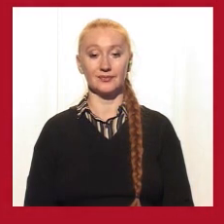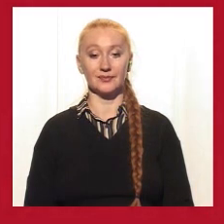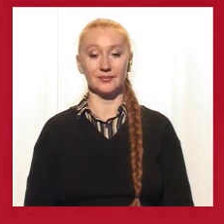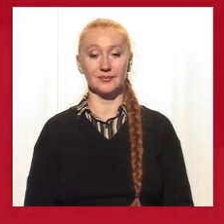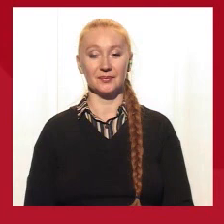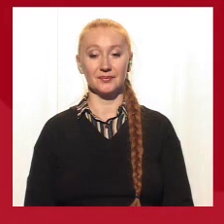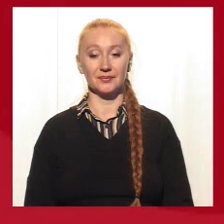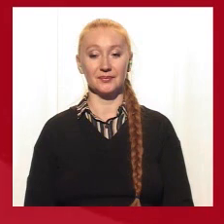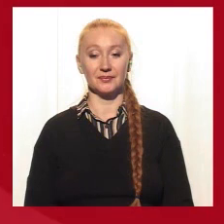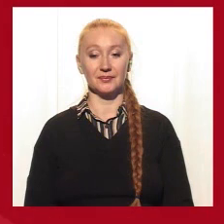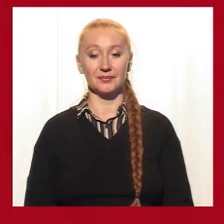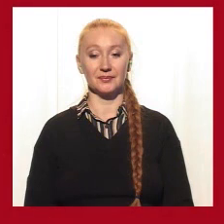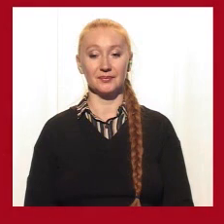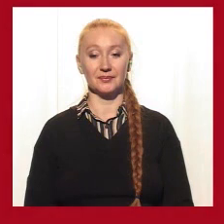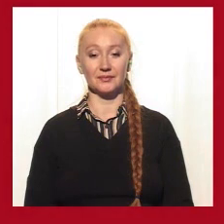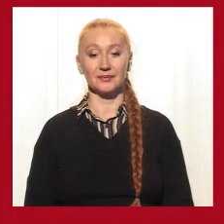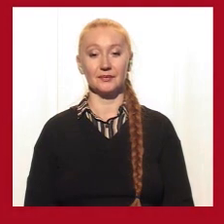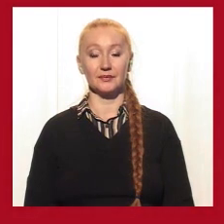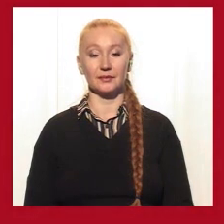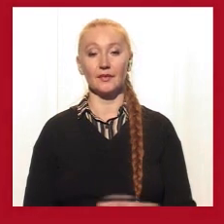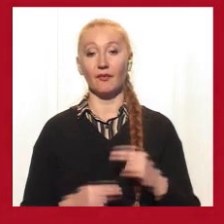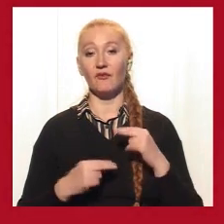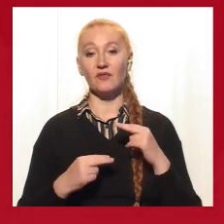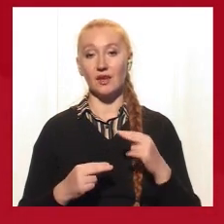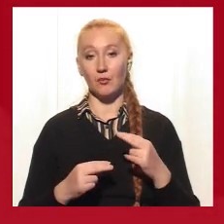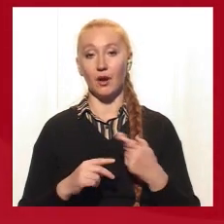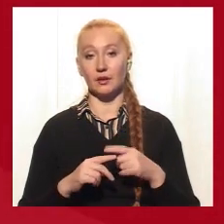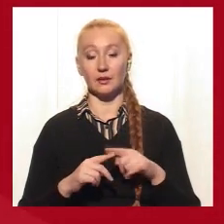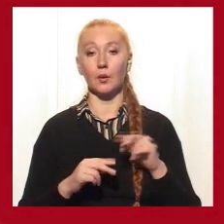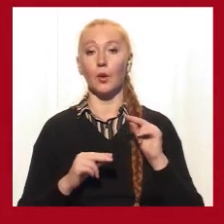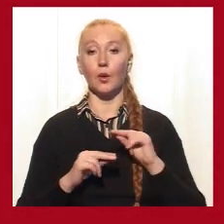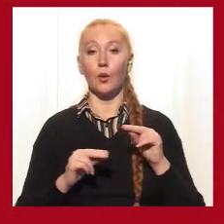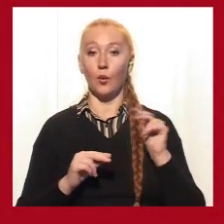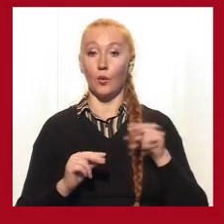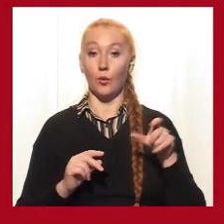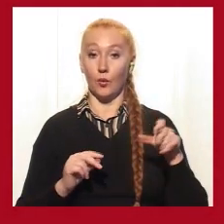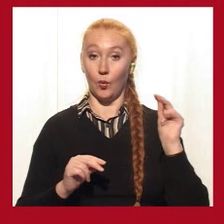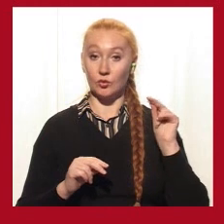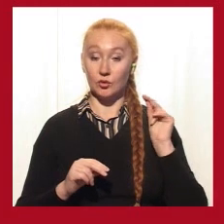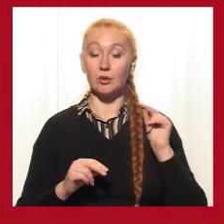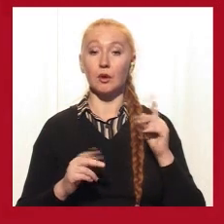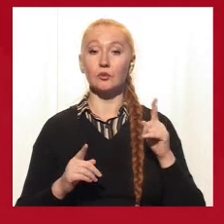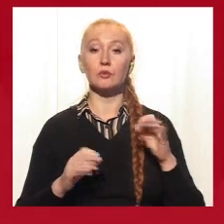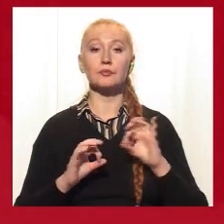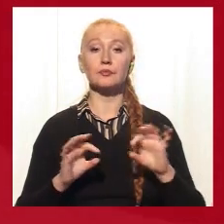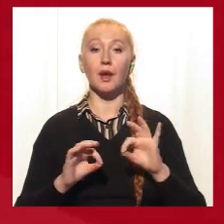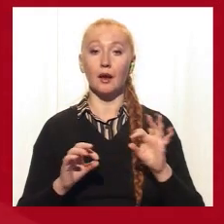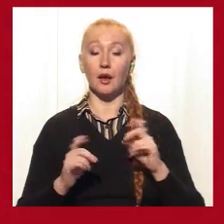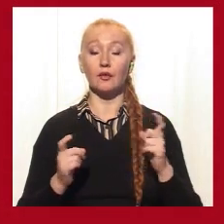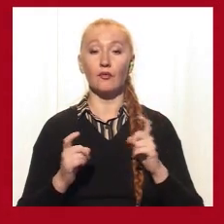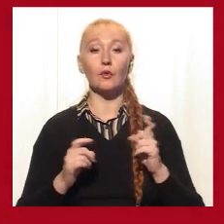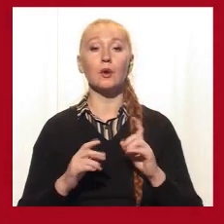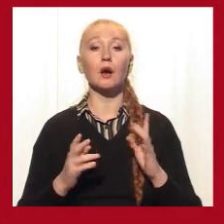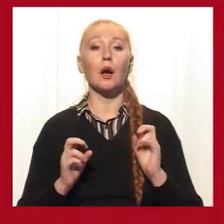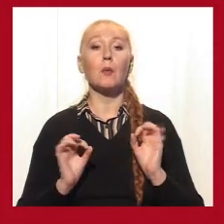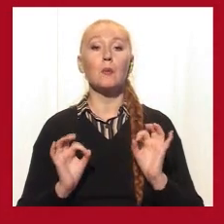Добре. Не так часто уділяється внимание ученикам для того, щоб донести їм інформацію о